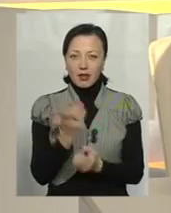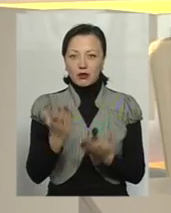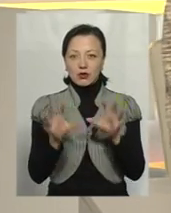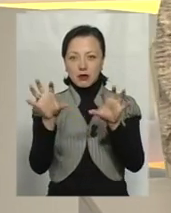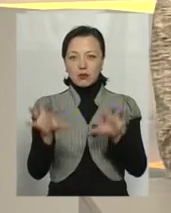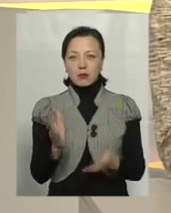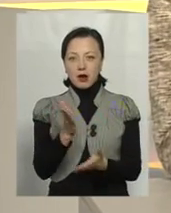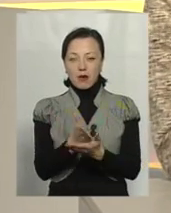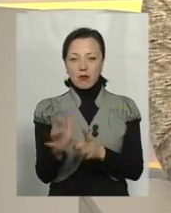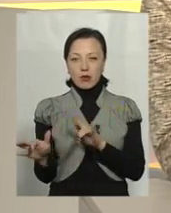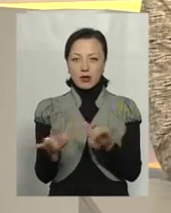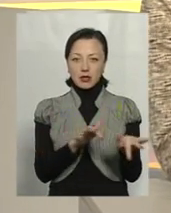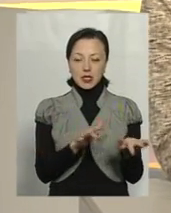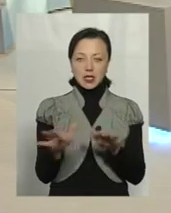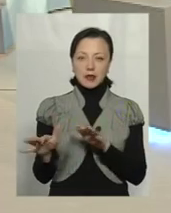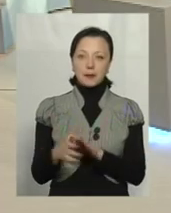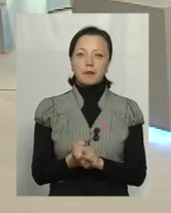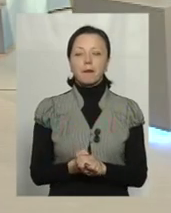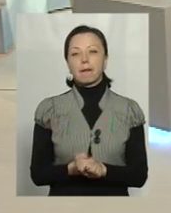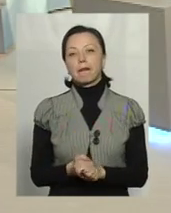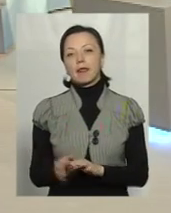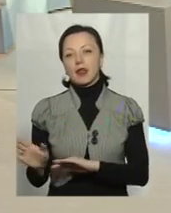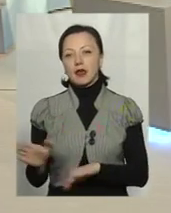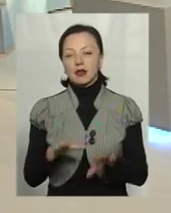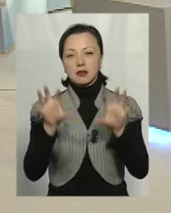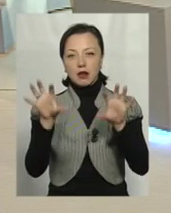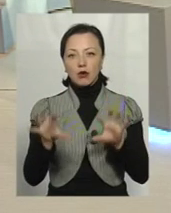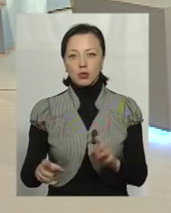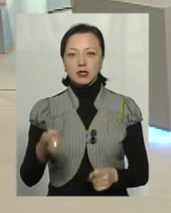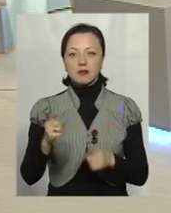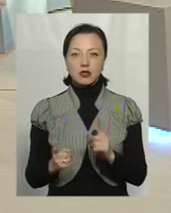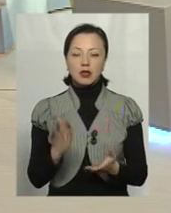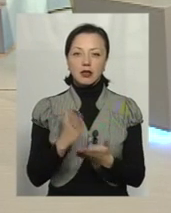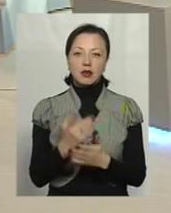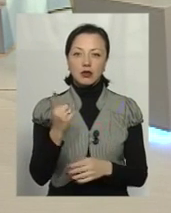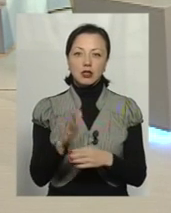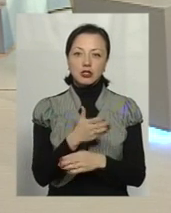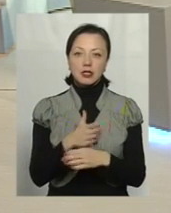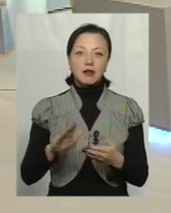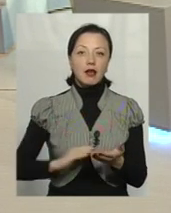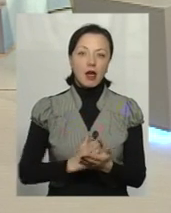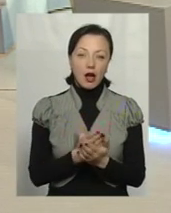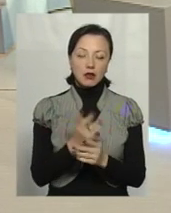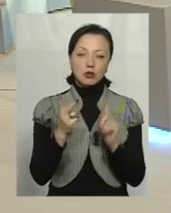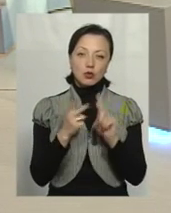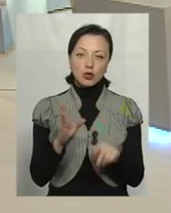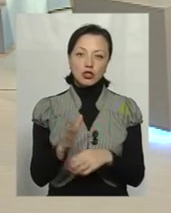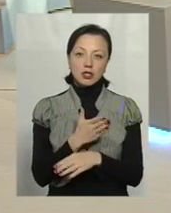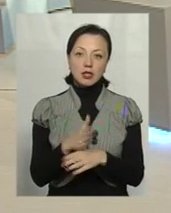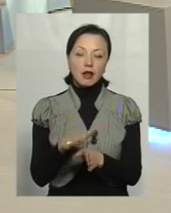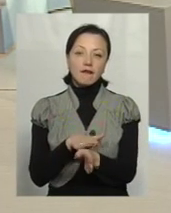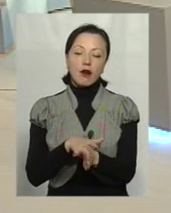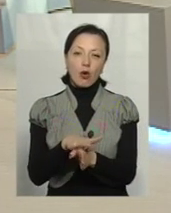закон прямої дії. Закони, звичайно, є одна частина – це їхня якість. Друга частина – це їх